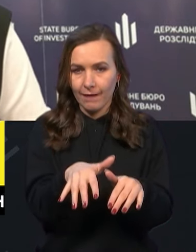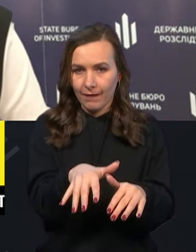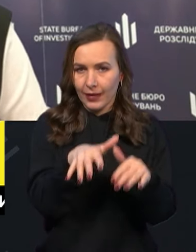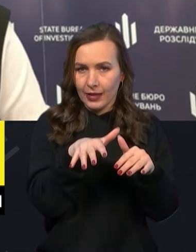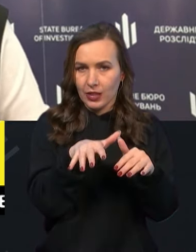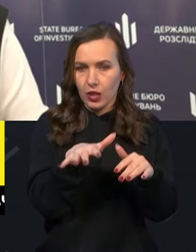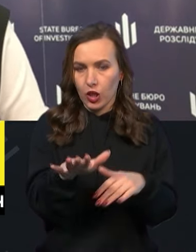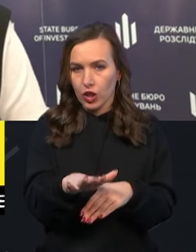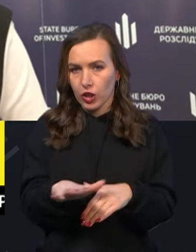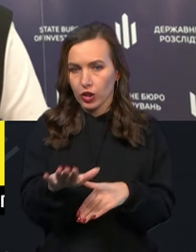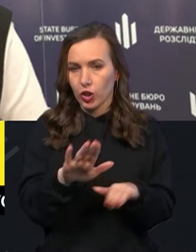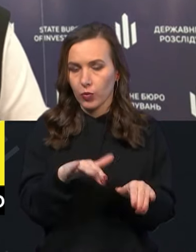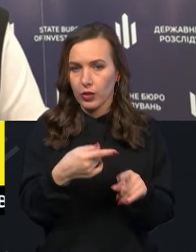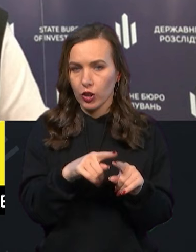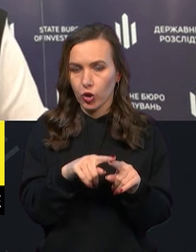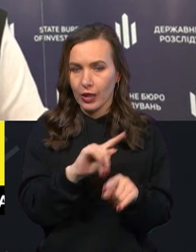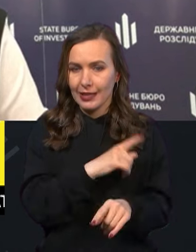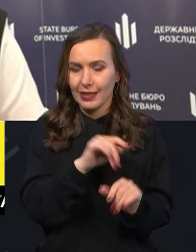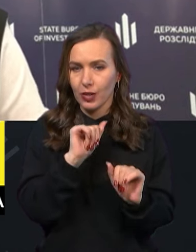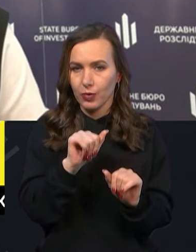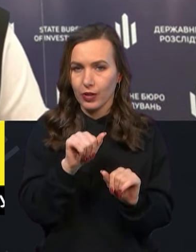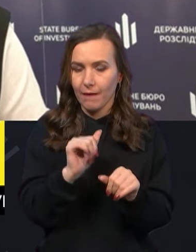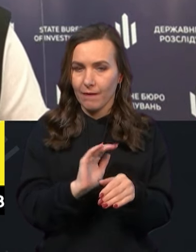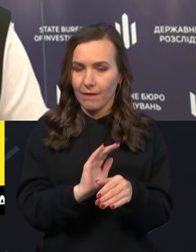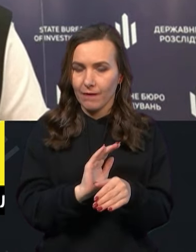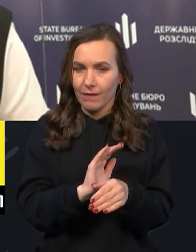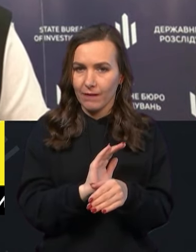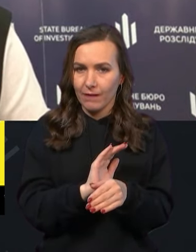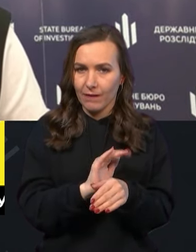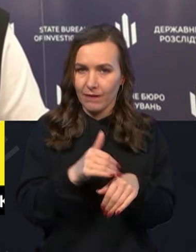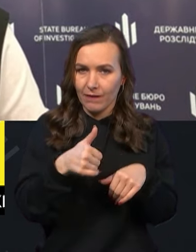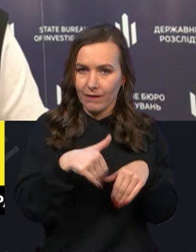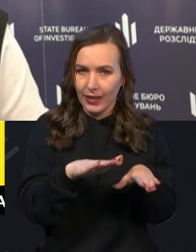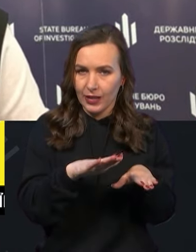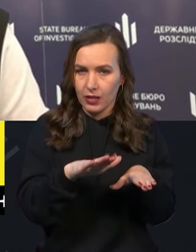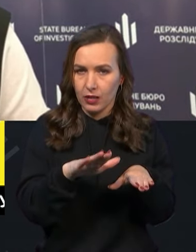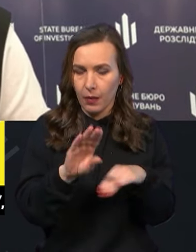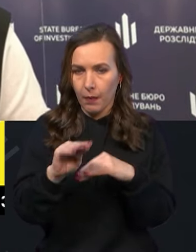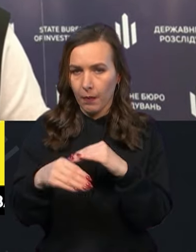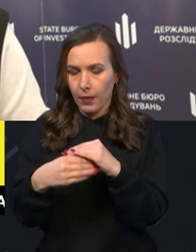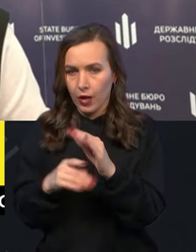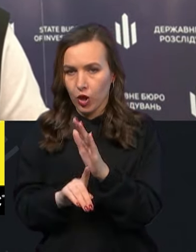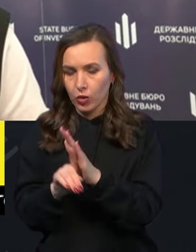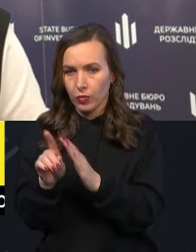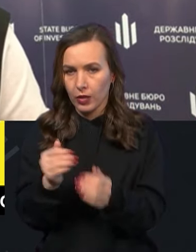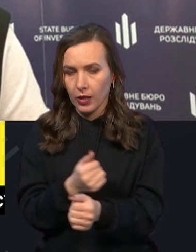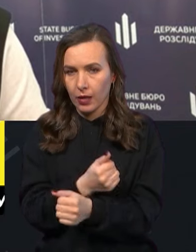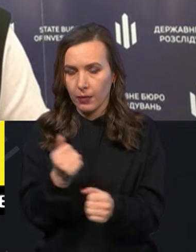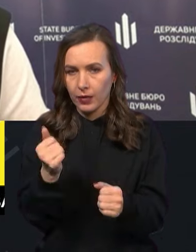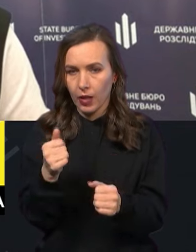території, після того, як сили оборони їх витіснили, він переховувався спочатку, підірвався на